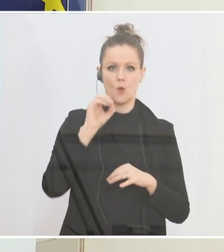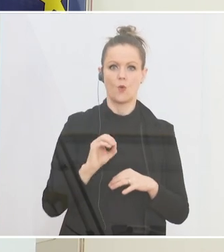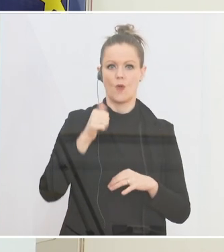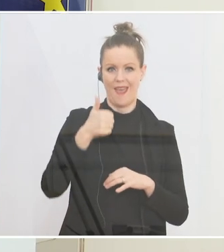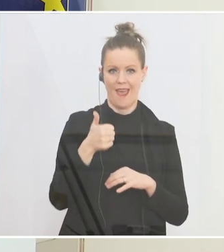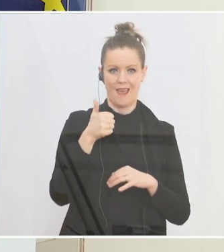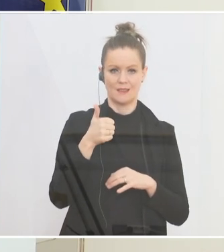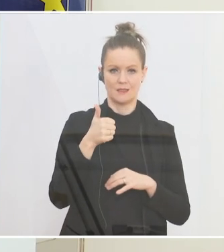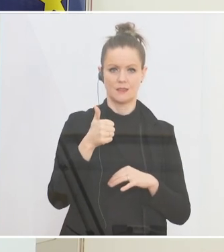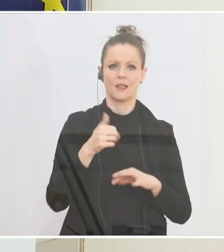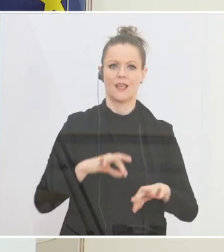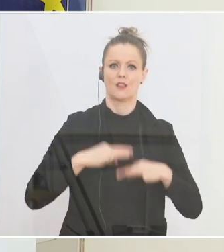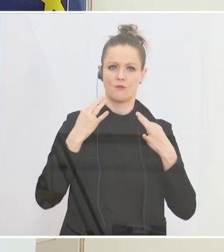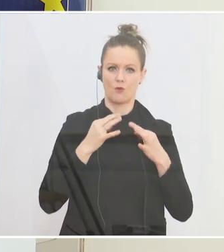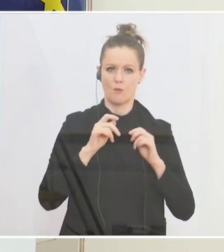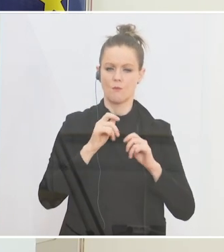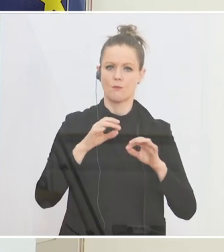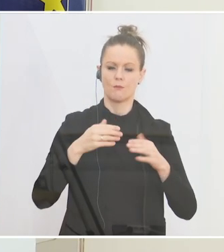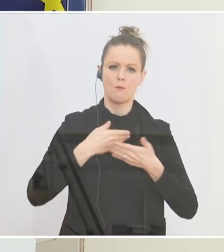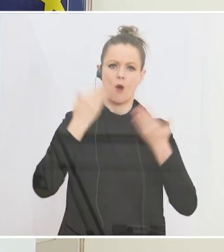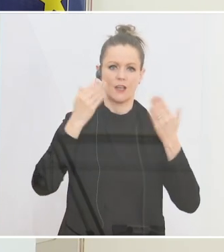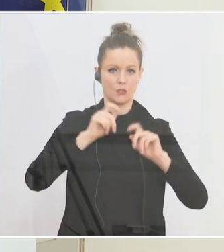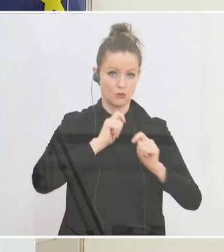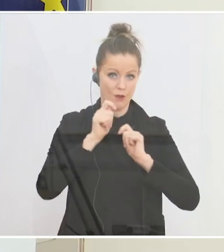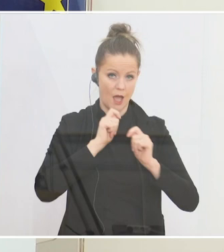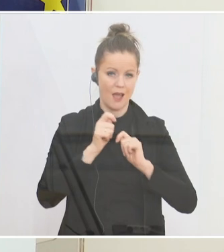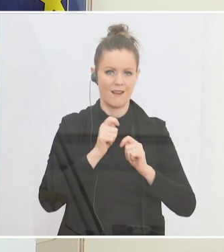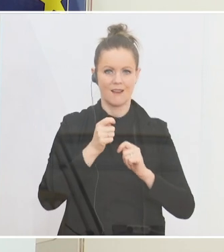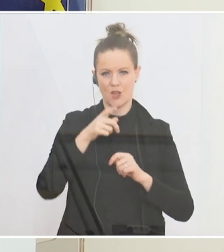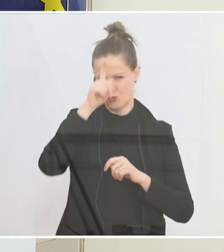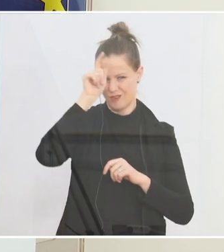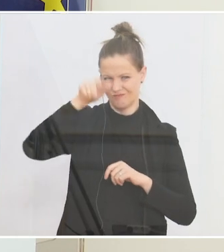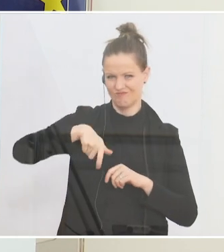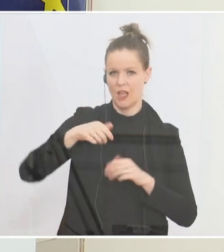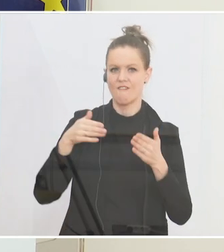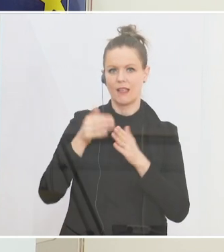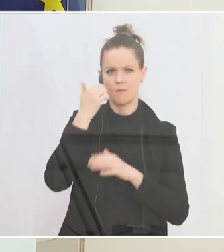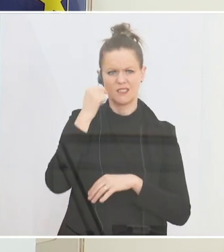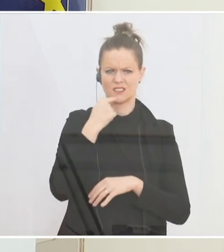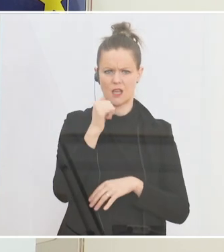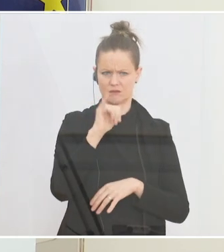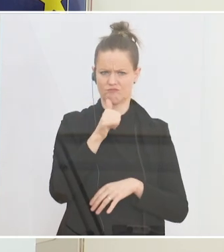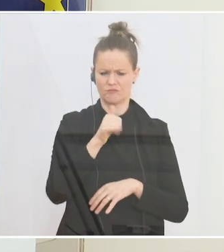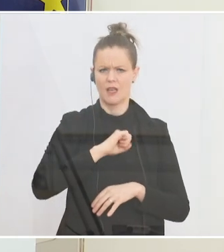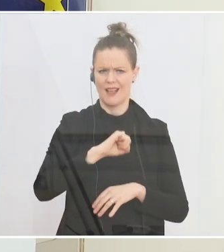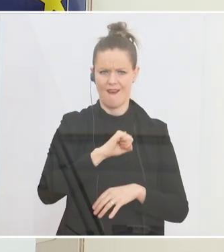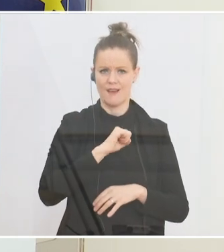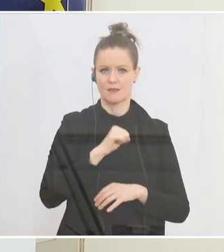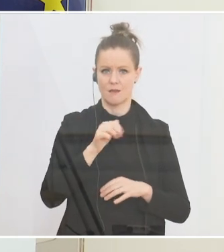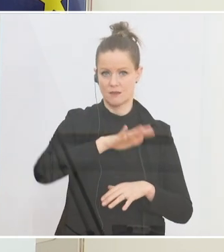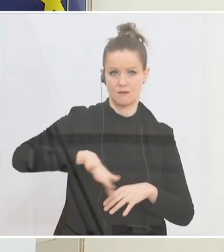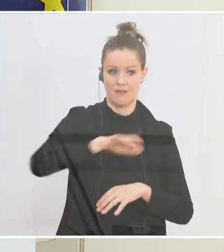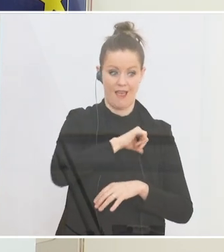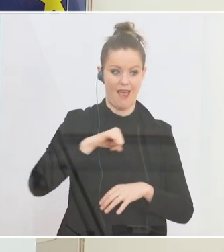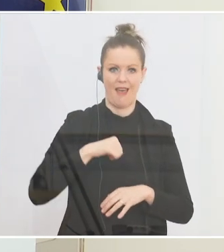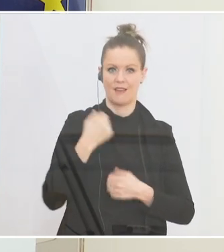Staatsanwalt aus Deutschland gehört, der uns Recht gibt in diesem Vorgehen, weil er sagt, dass diese Rasa-Szene sich sehr stark mit dem eigenen